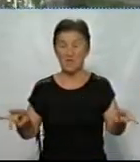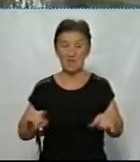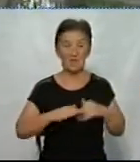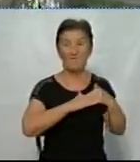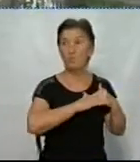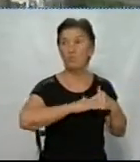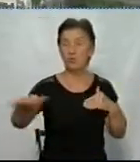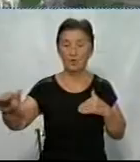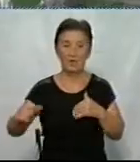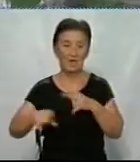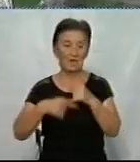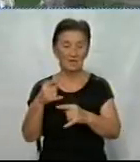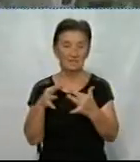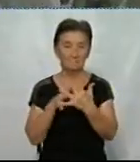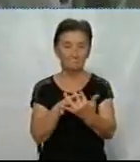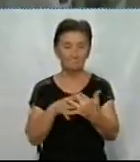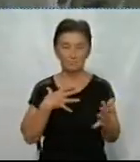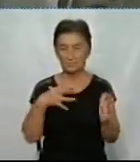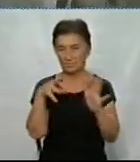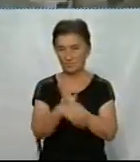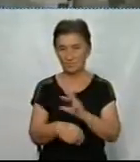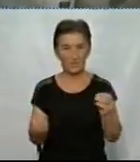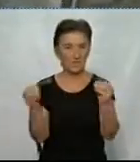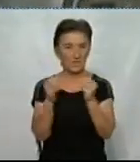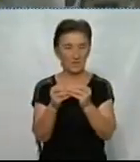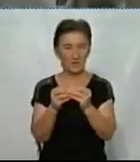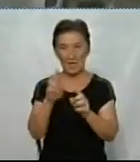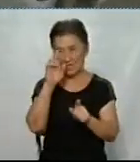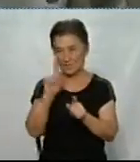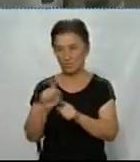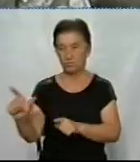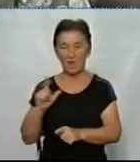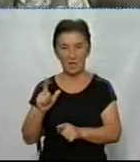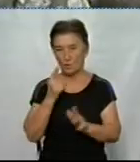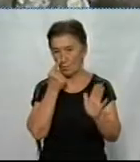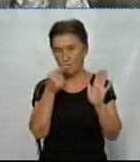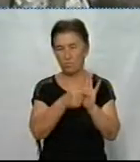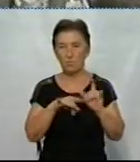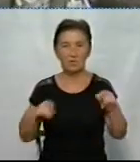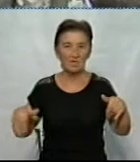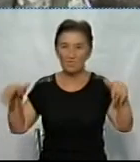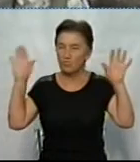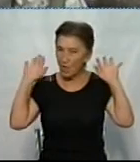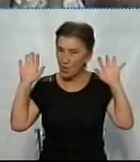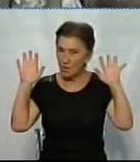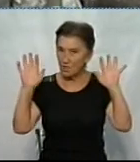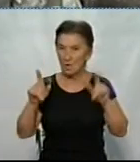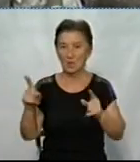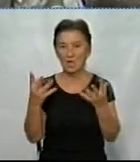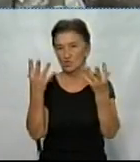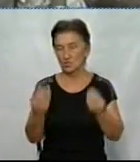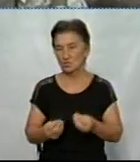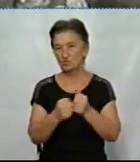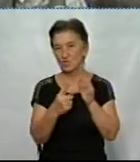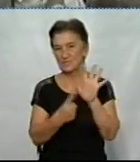за кілька хвилин бою загинули десятеро військових, а Юрій Шаповалов з братом потрапили в полон. В полоні я пробув 16 днів,